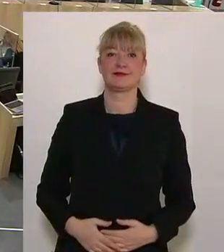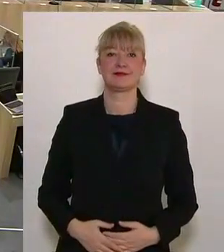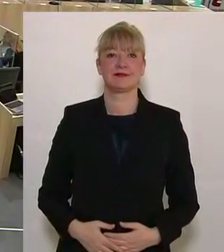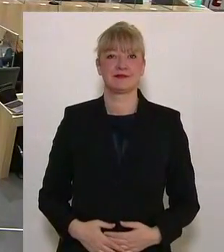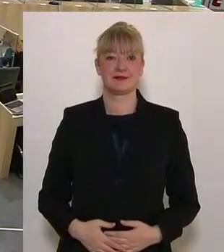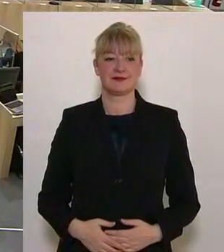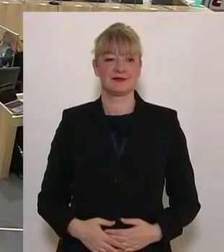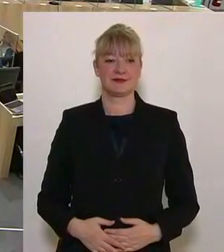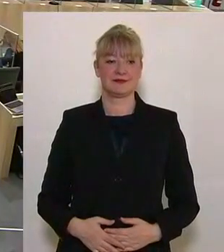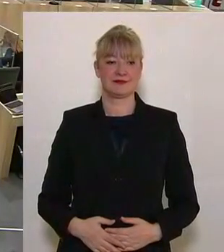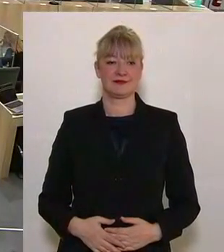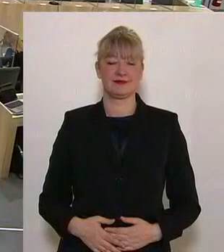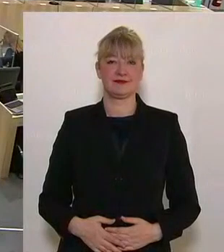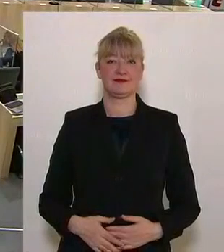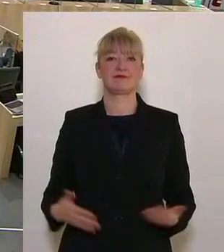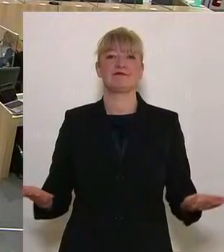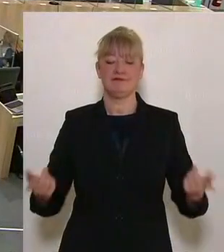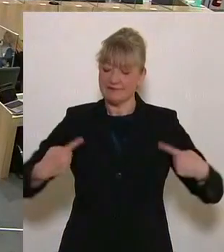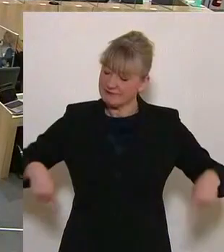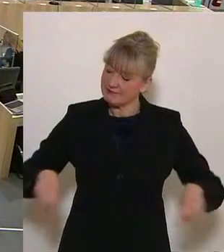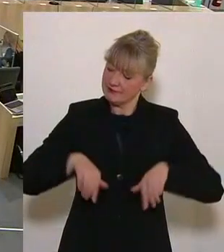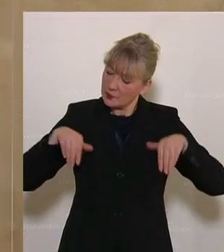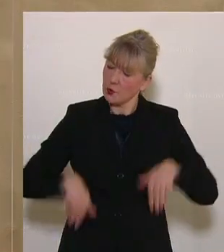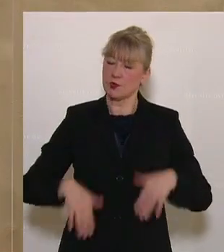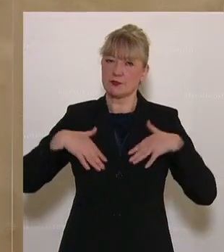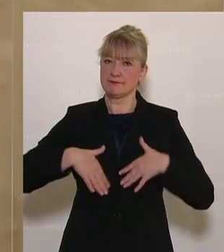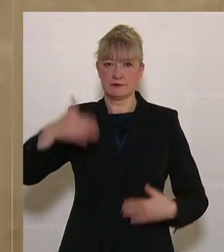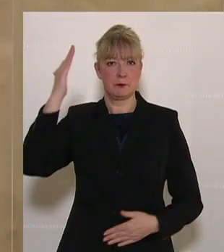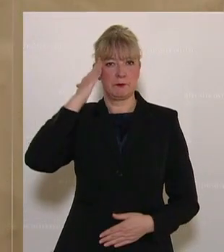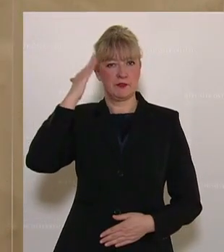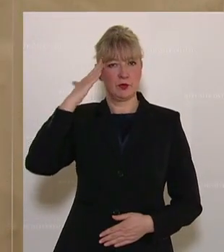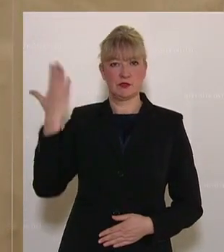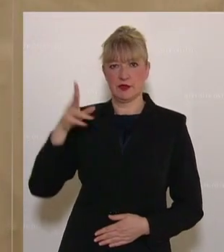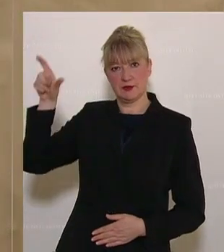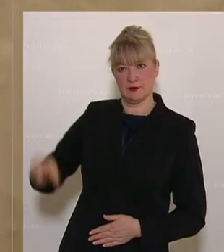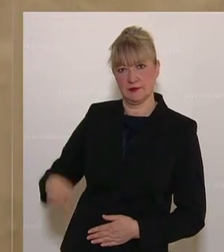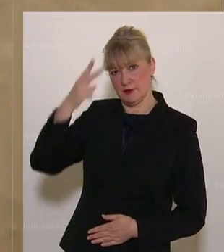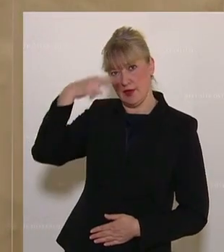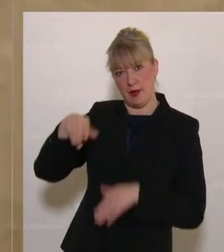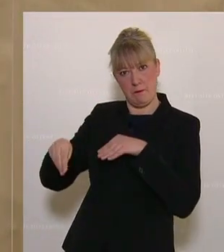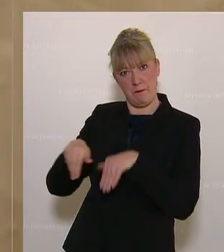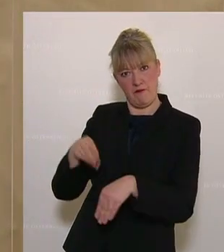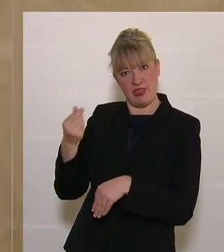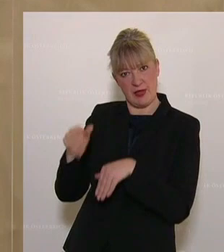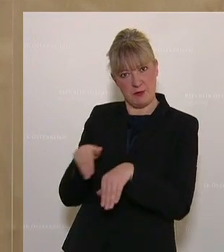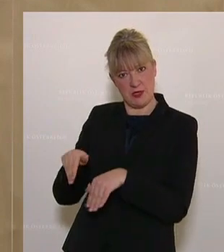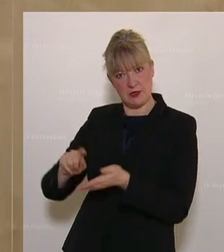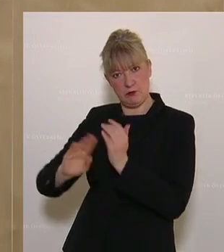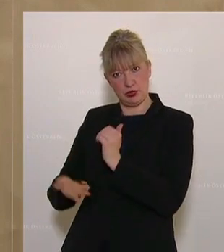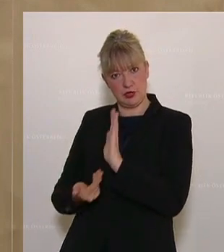Wir müssen hier uns auch alle bewusst sein, dass der Finanzminister wieder ein Budget vorlegt,